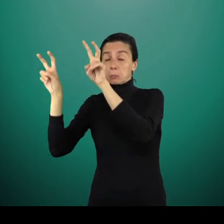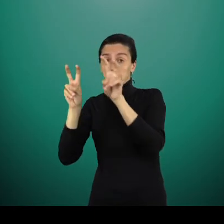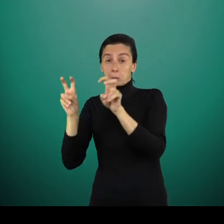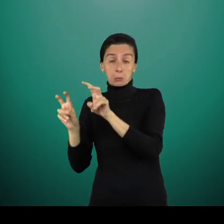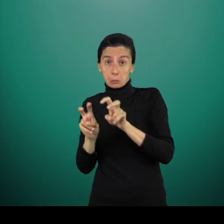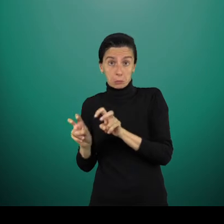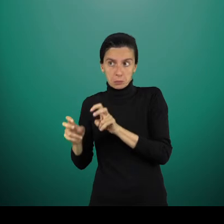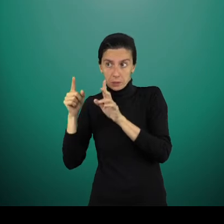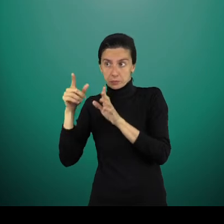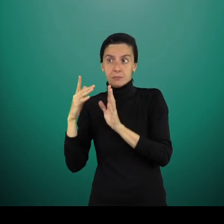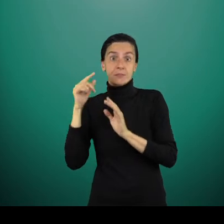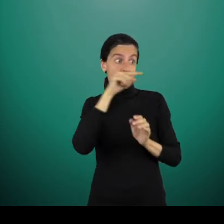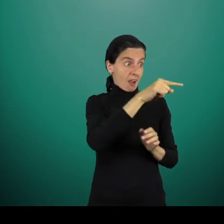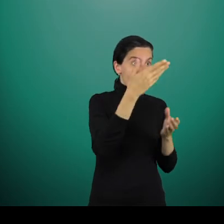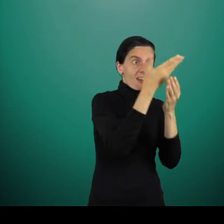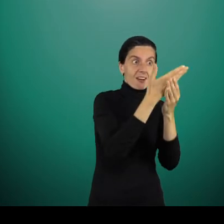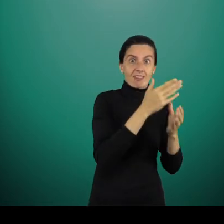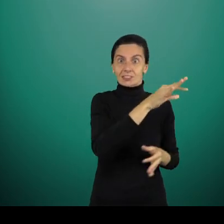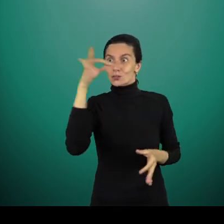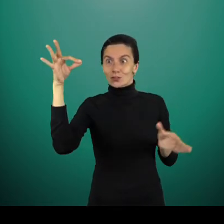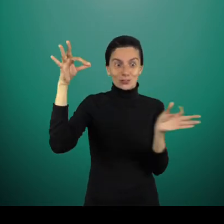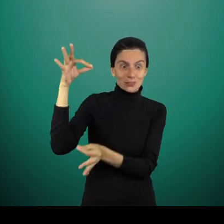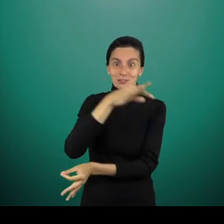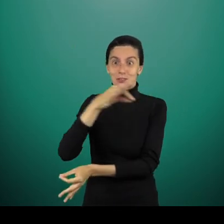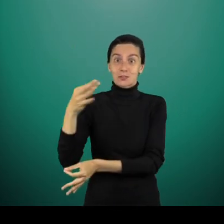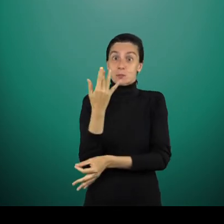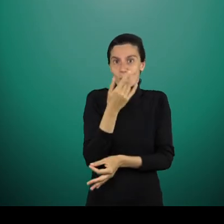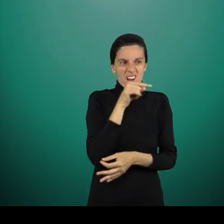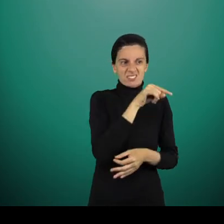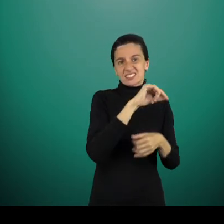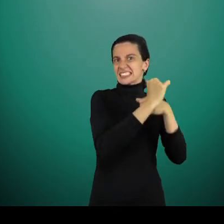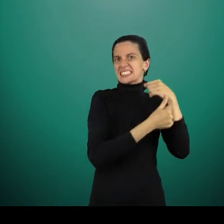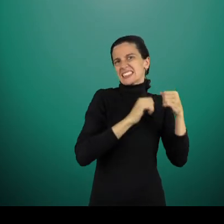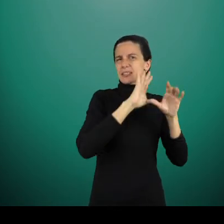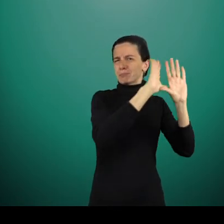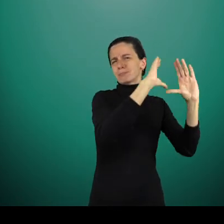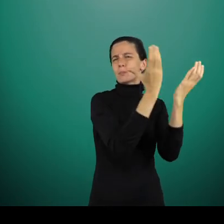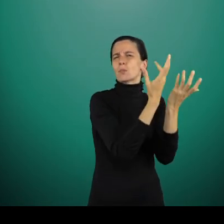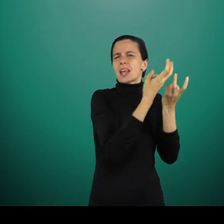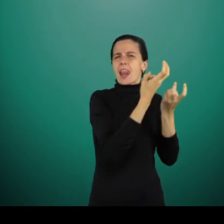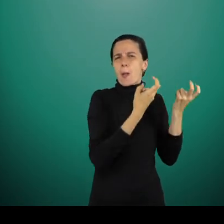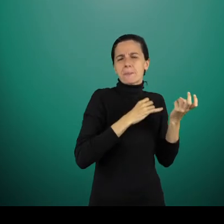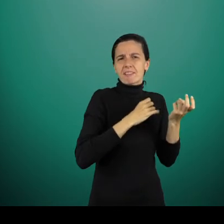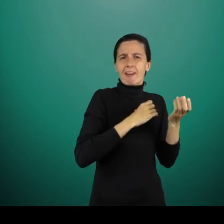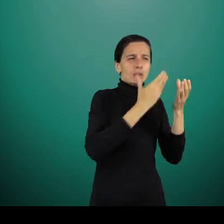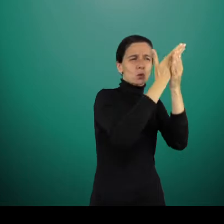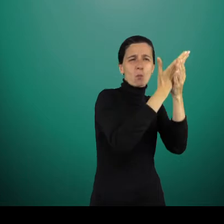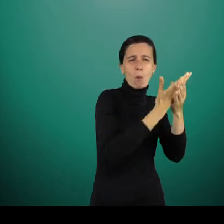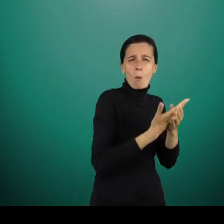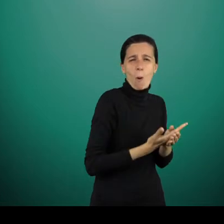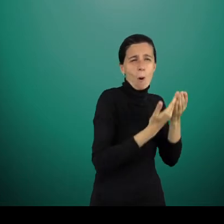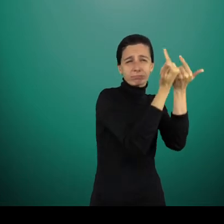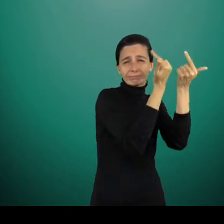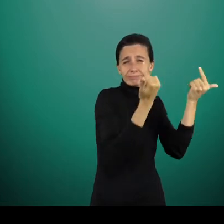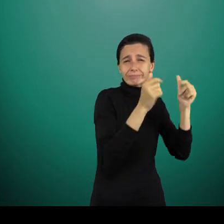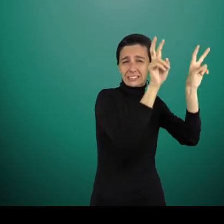domaine d'expertise et qui vont trouver dans le Mundaneum toutes sortes de choses puisque Mundaneum, de par sa nature, a récolté toute une série